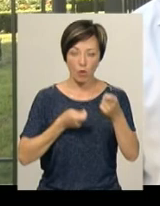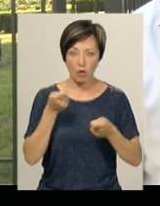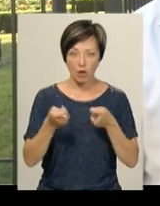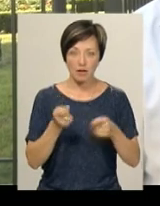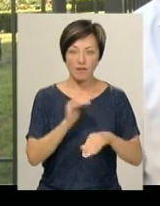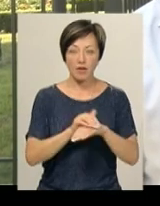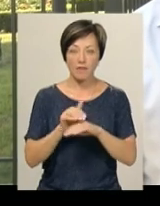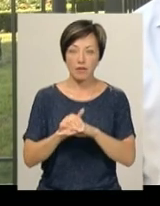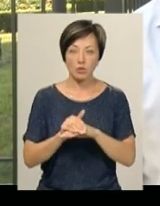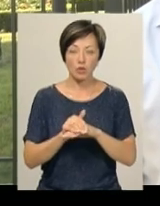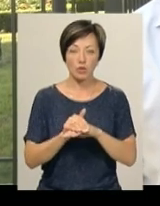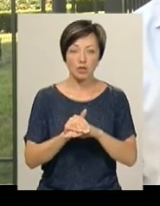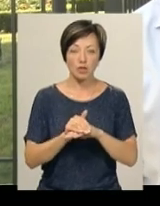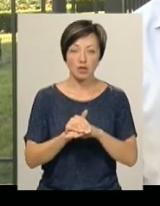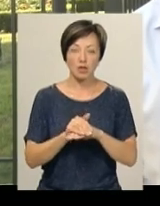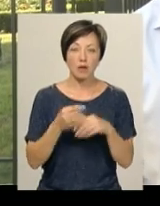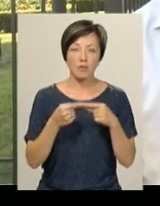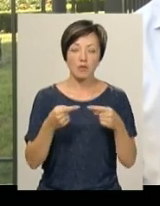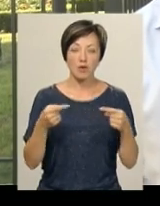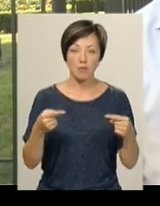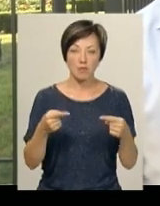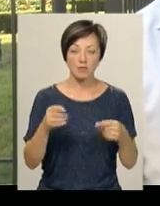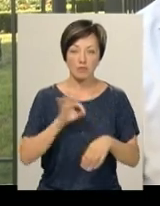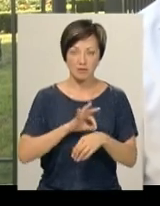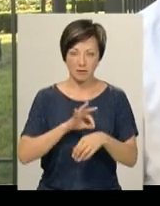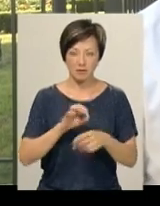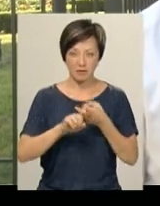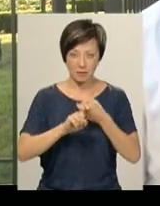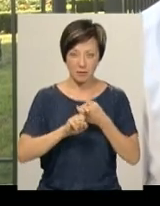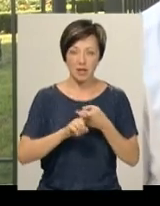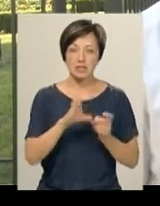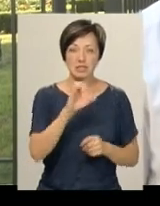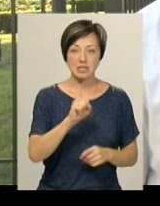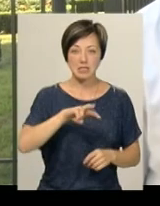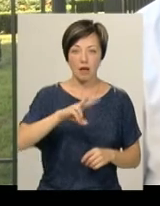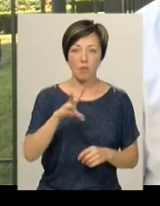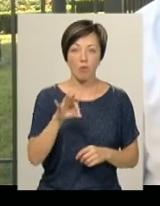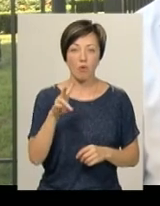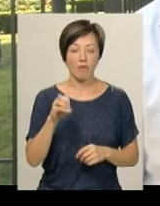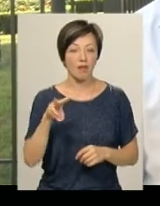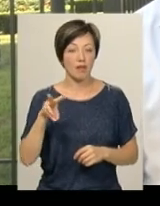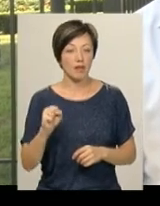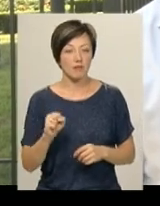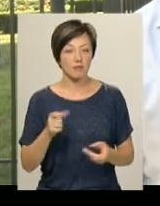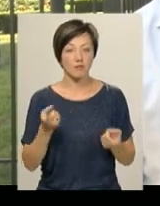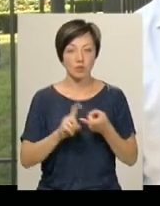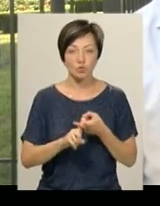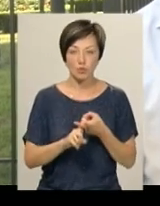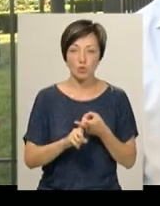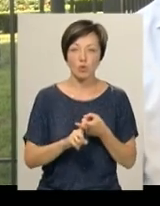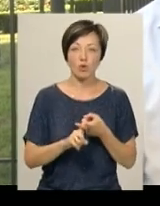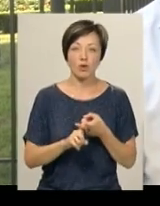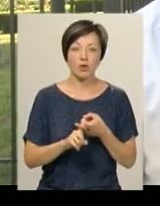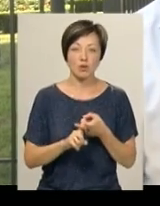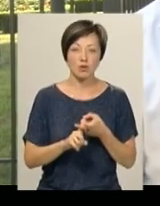виявлено мікроорганізми патогенні, у тому числі і сальмонево. В зв'язку з наведеним в органах